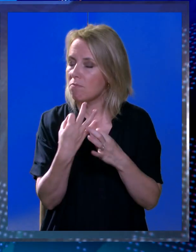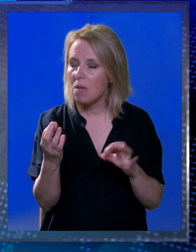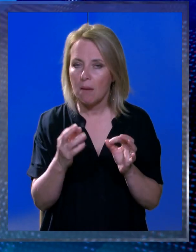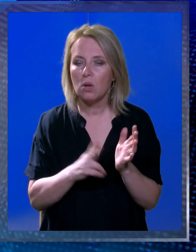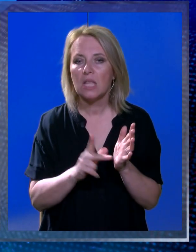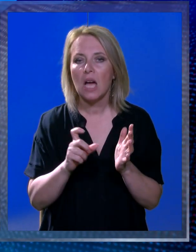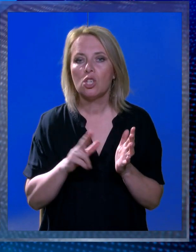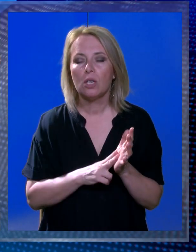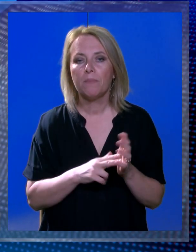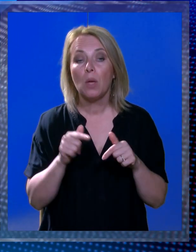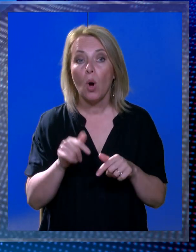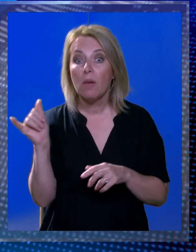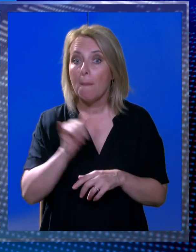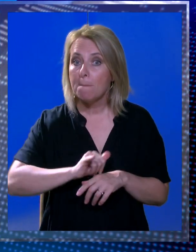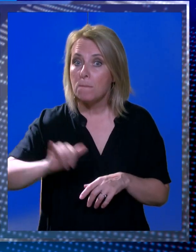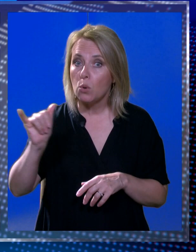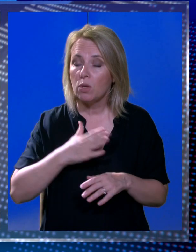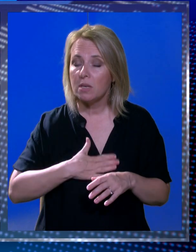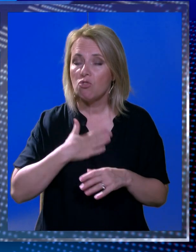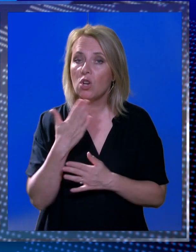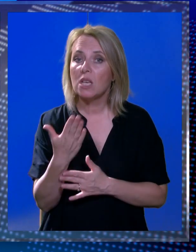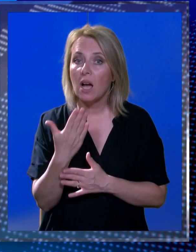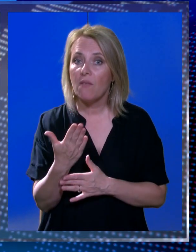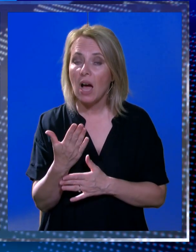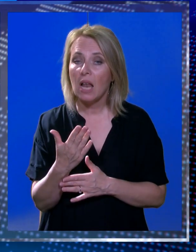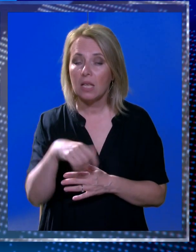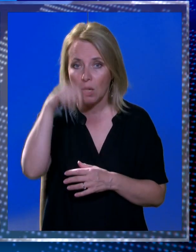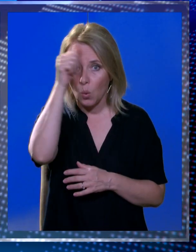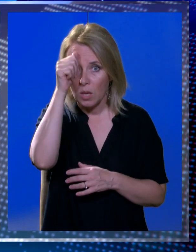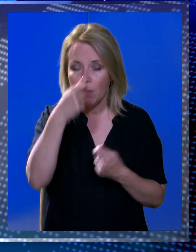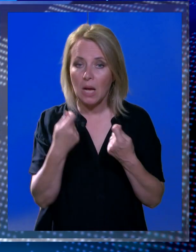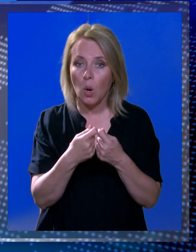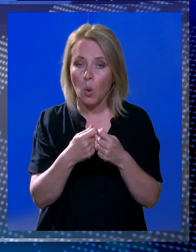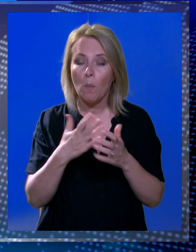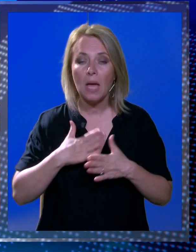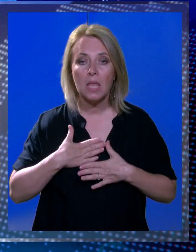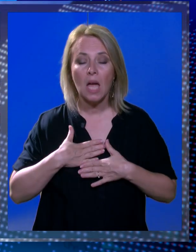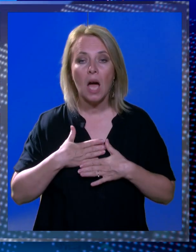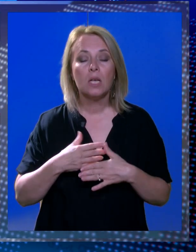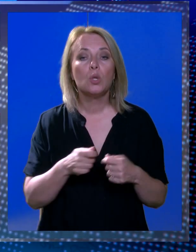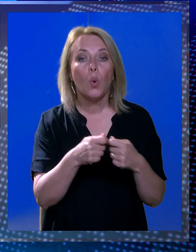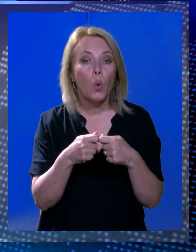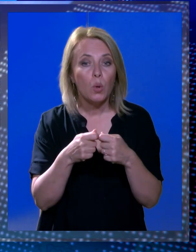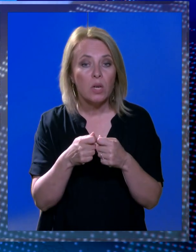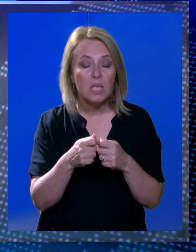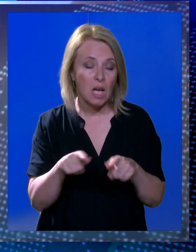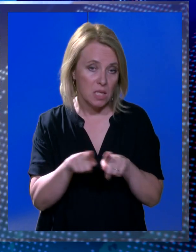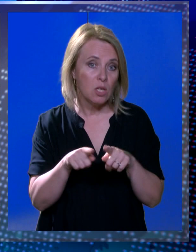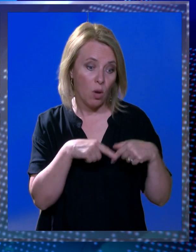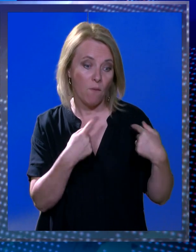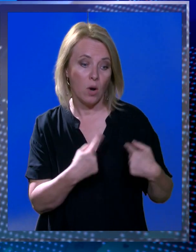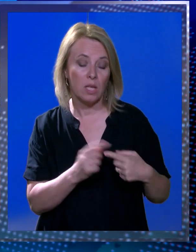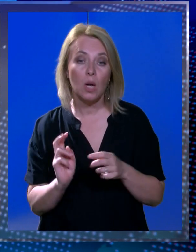najbolji mogući način. Ovim putem bi se isto htio zahvaliti u ime kluba i svih nas koji smo u organizaciji i svim tim